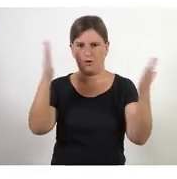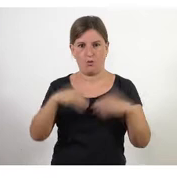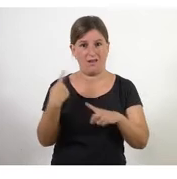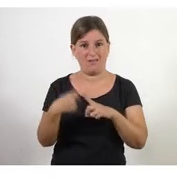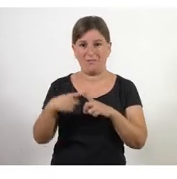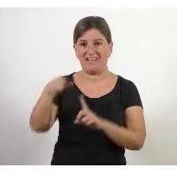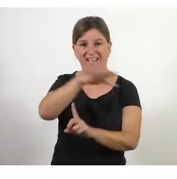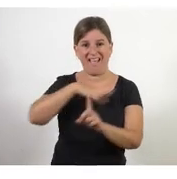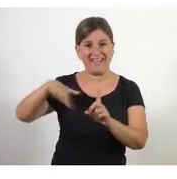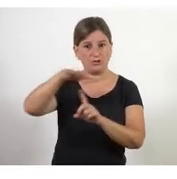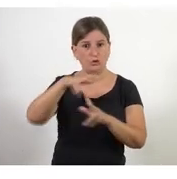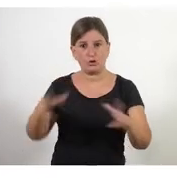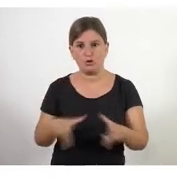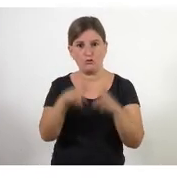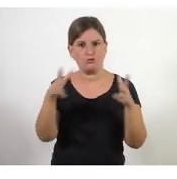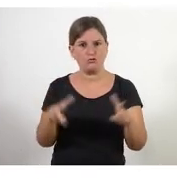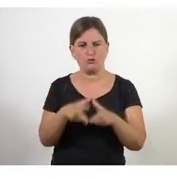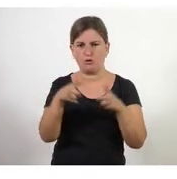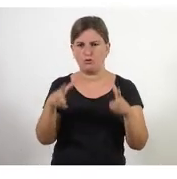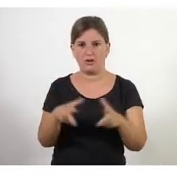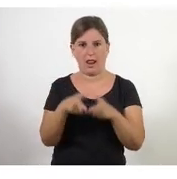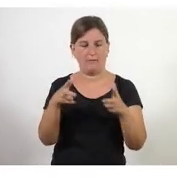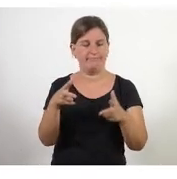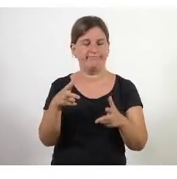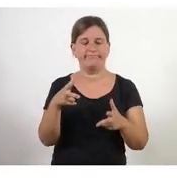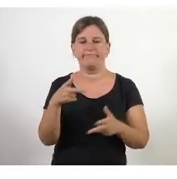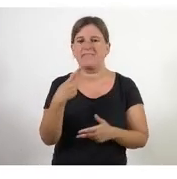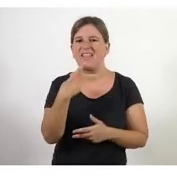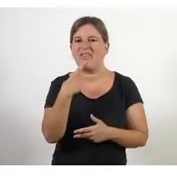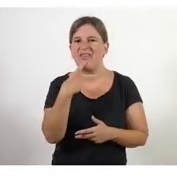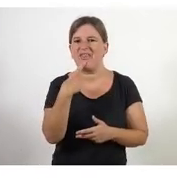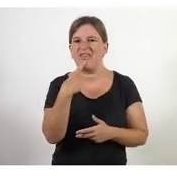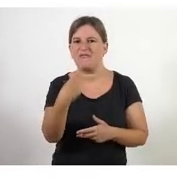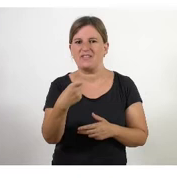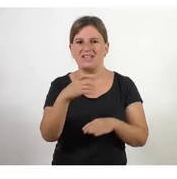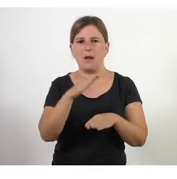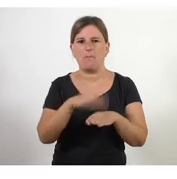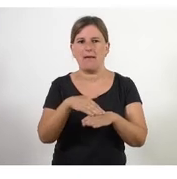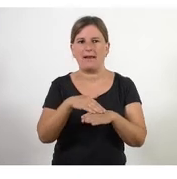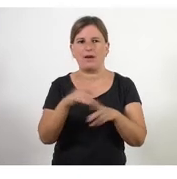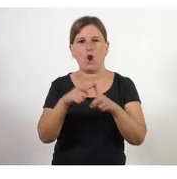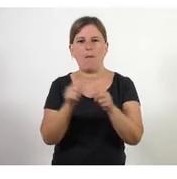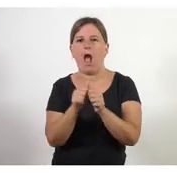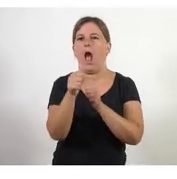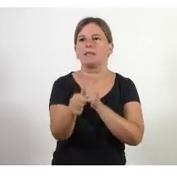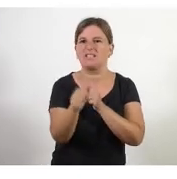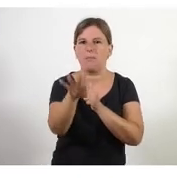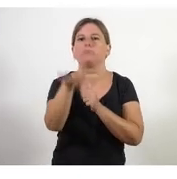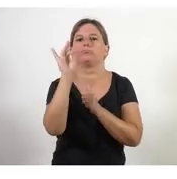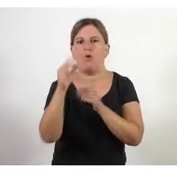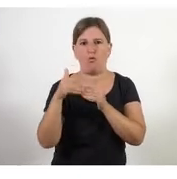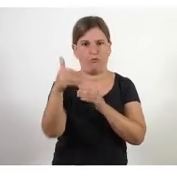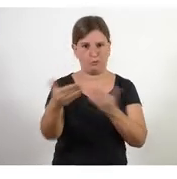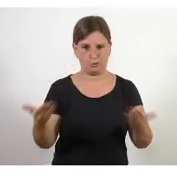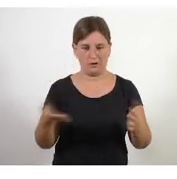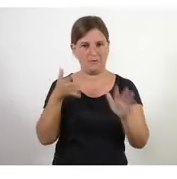entorn social on hi ha moltíssima dificultat per anticipar-se llavors anar a demanar-li